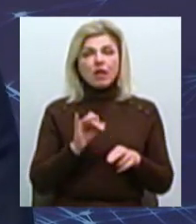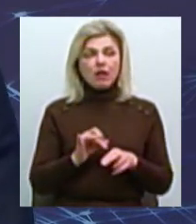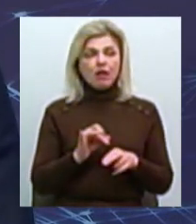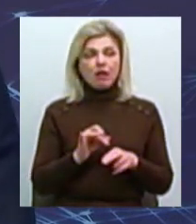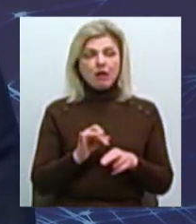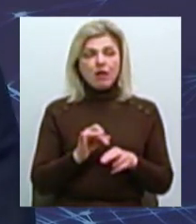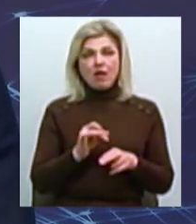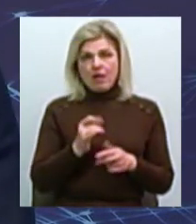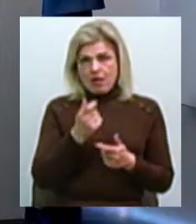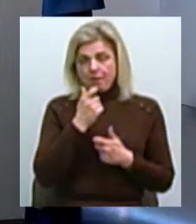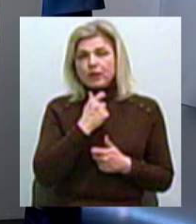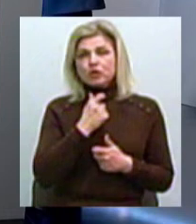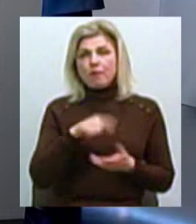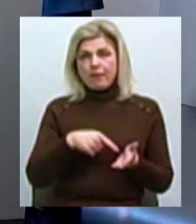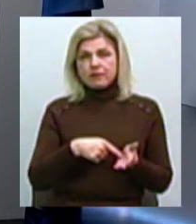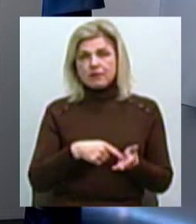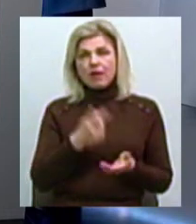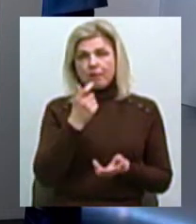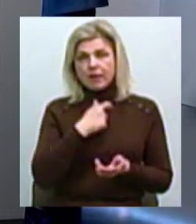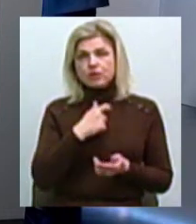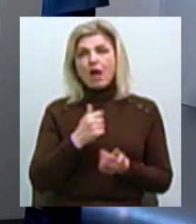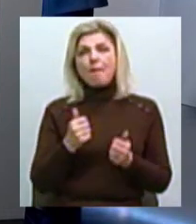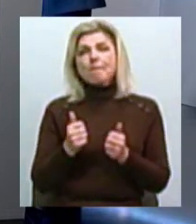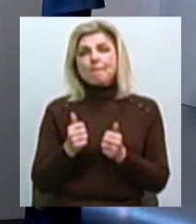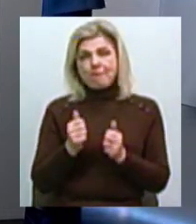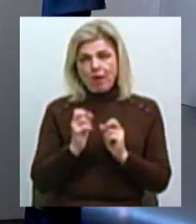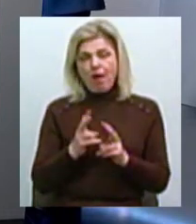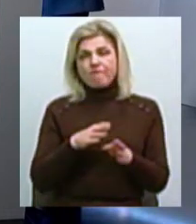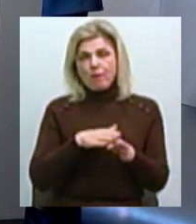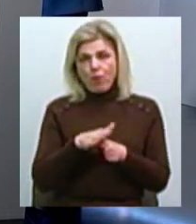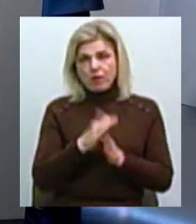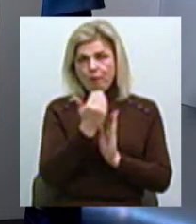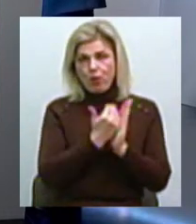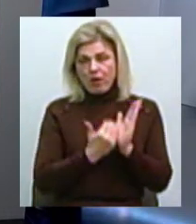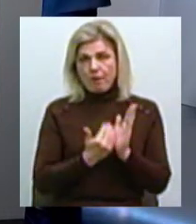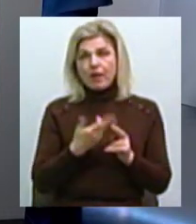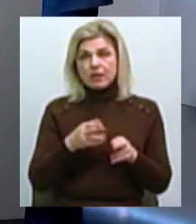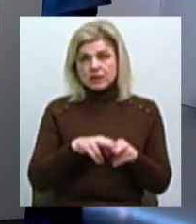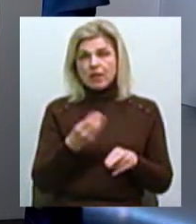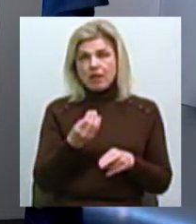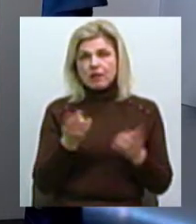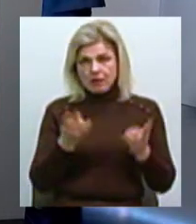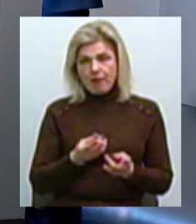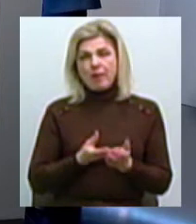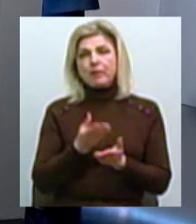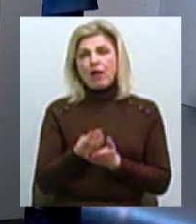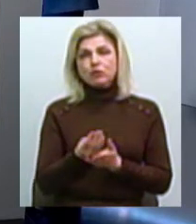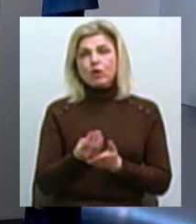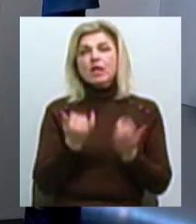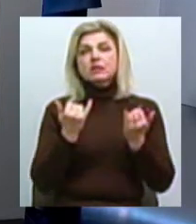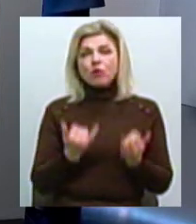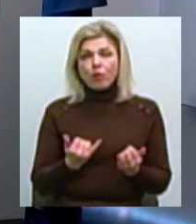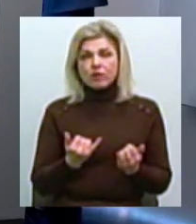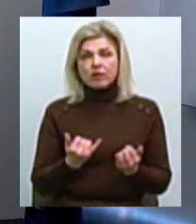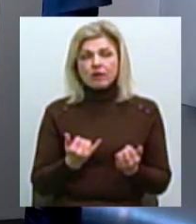імідж підприємства як надійного партнера у виконанні цієї програми Тому також ці кошти потрібно сплачувати На сьогоднішній день йдеться